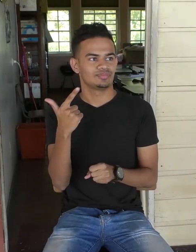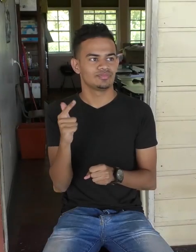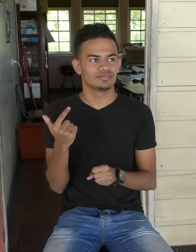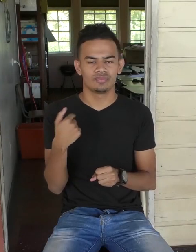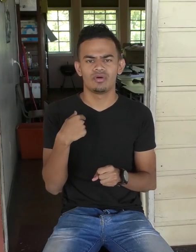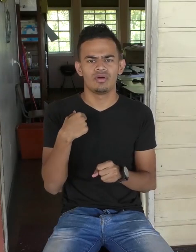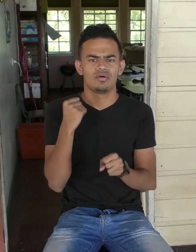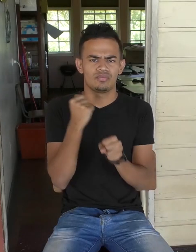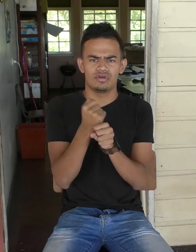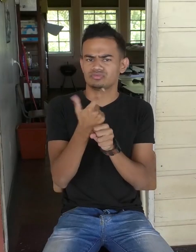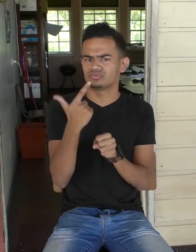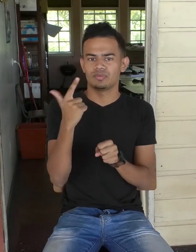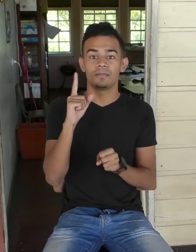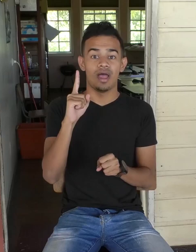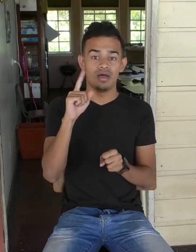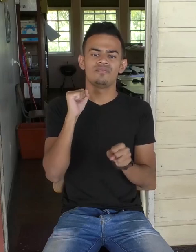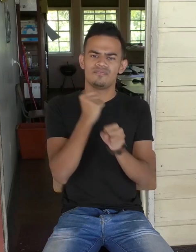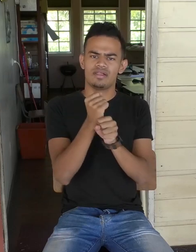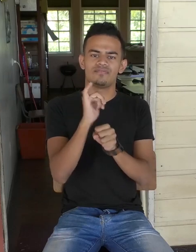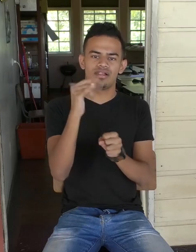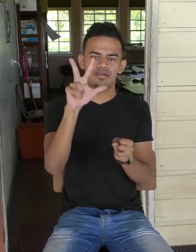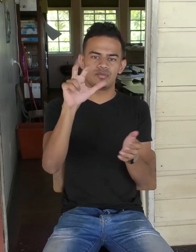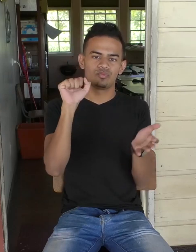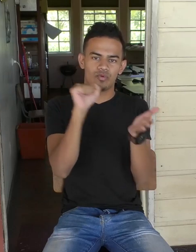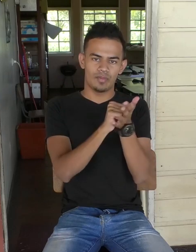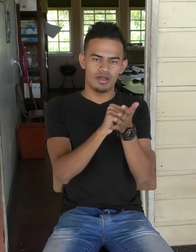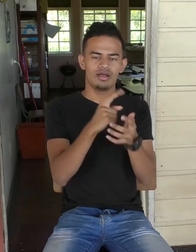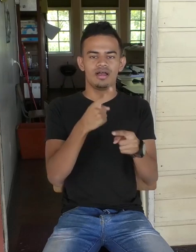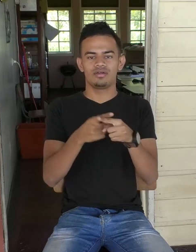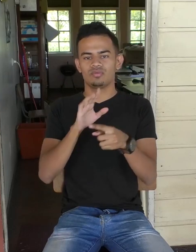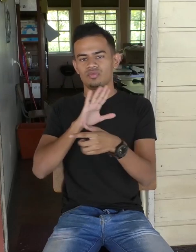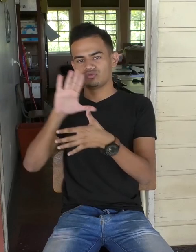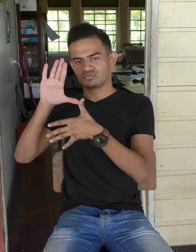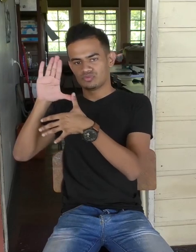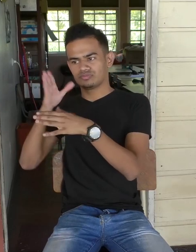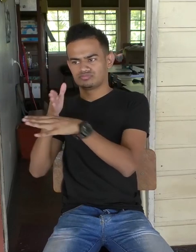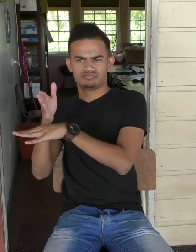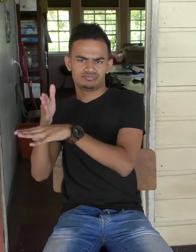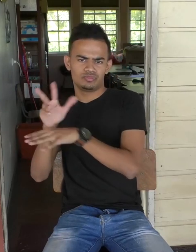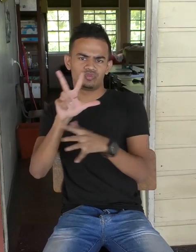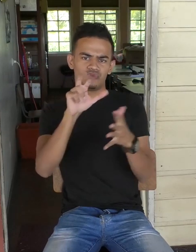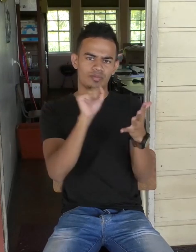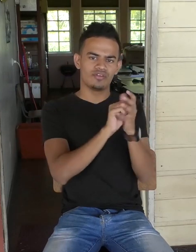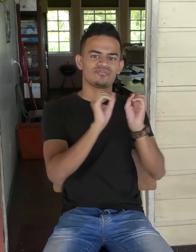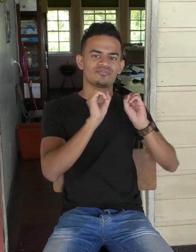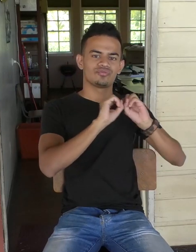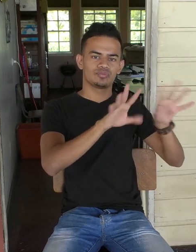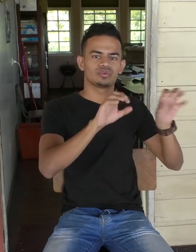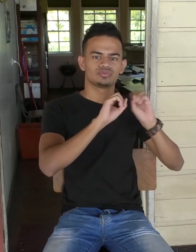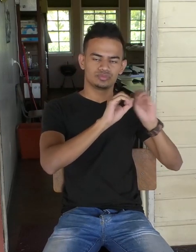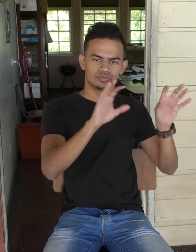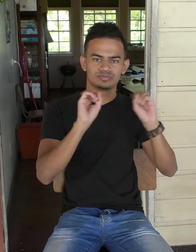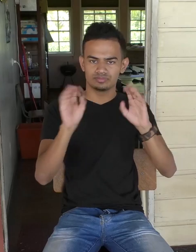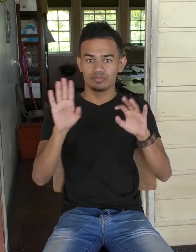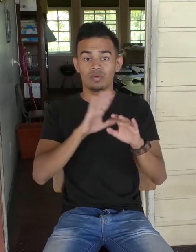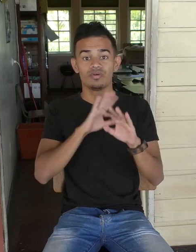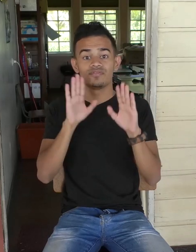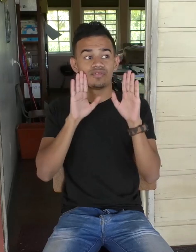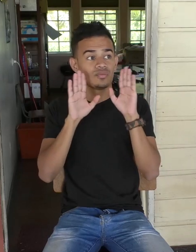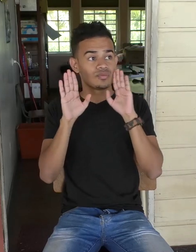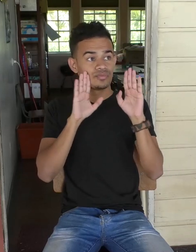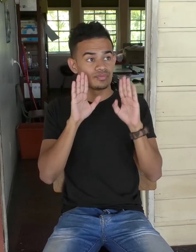Ik heb ook nog geen werk, zegt hij. Maar, ik wil zo graag werken. Ik wil gewoon in